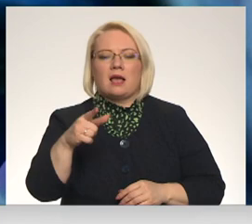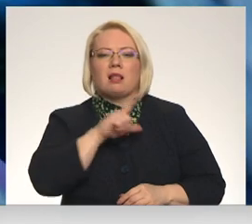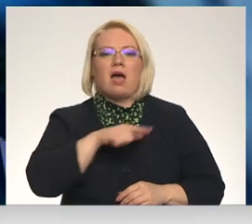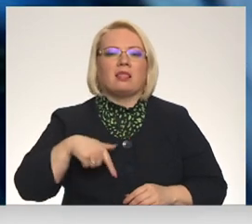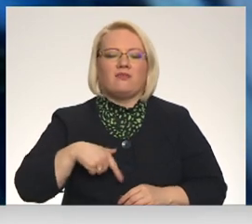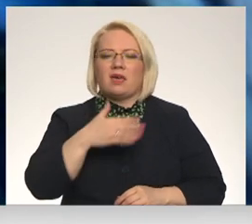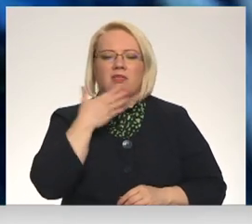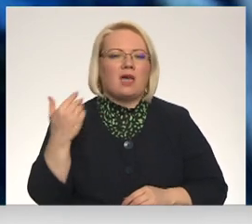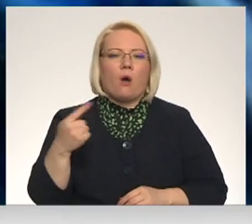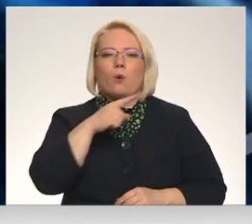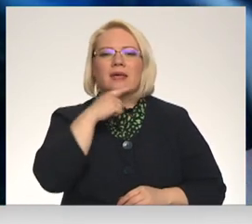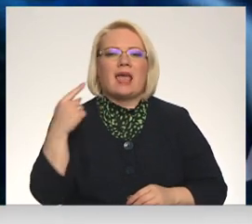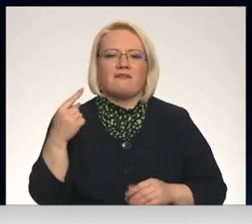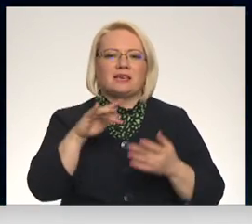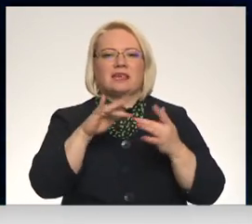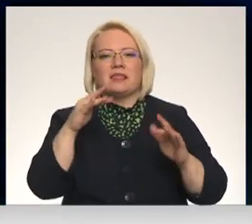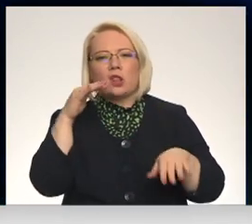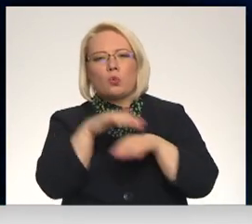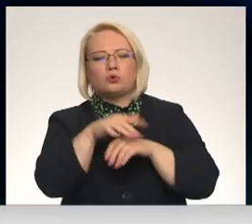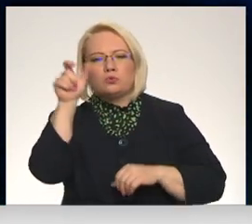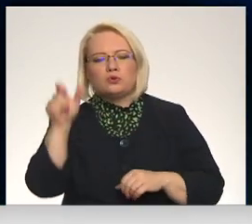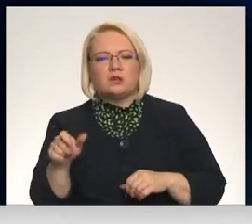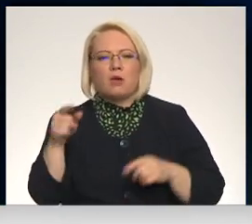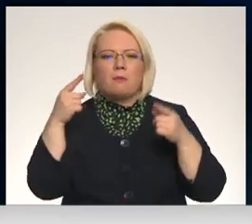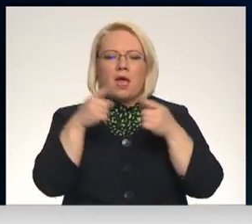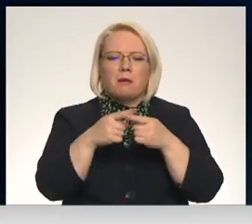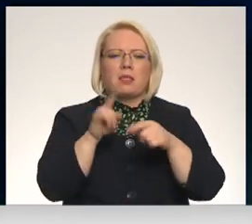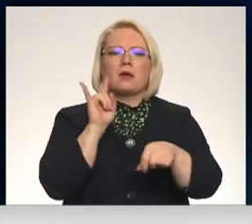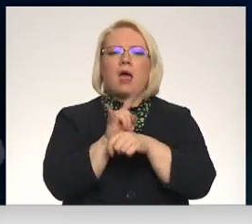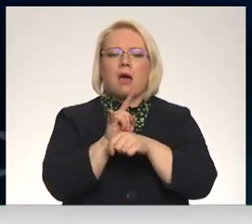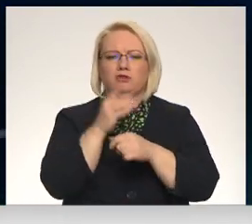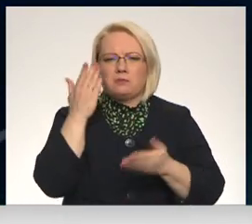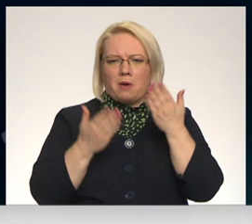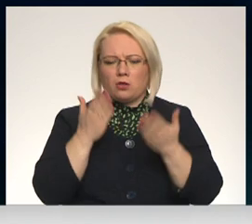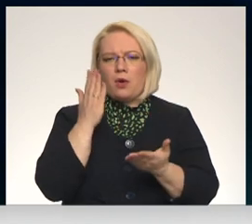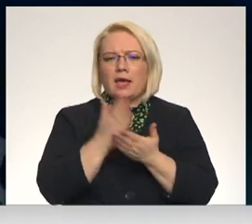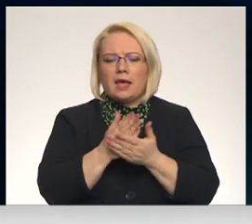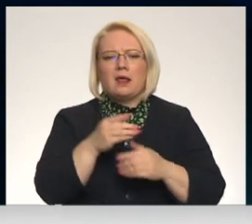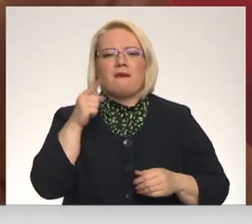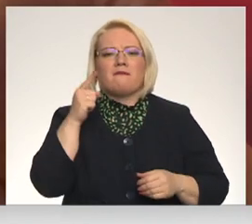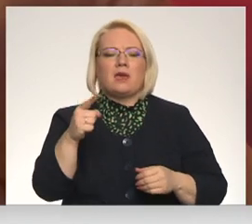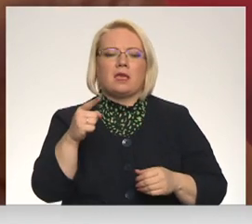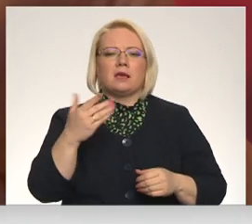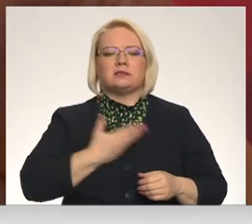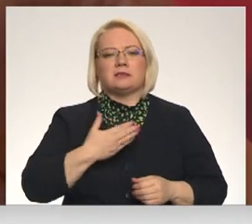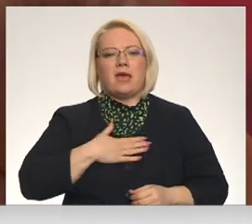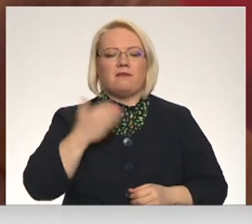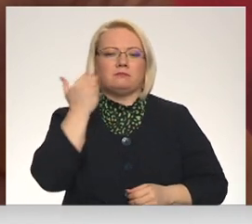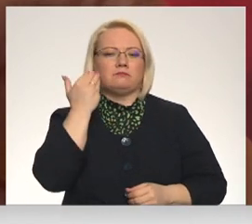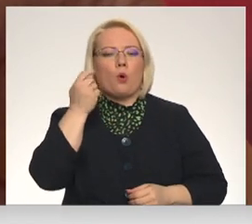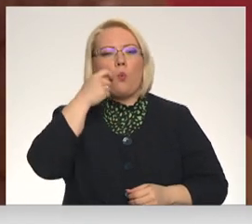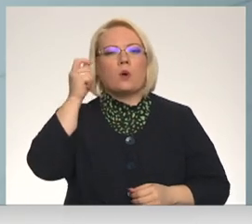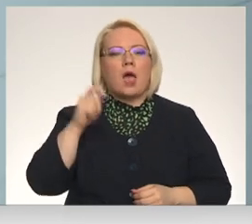primārais mērķis, taču novēroti intensīvi krāpšanas mēģinājumi virtuāliem krāpniekiem uzdodoties par Ukraiņiem, kā nepieciešami